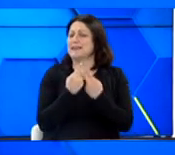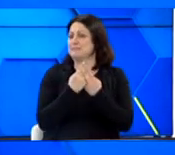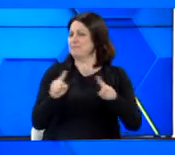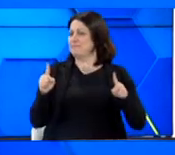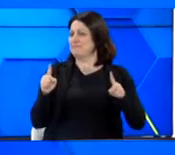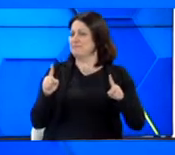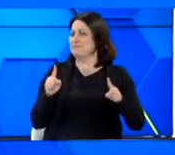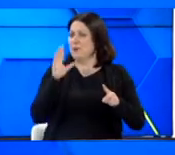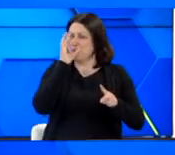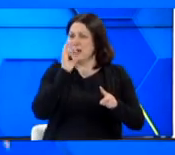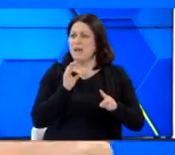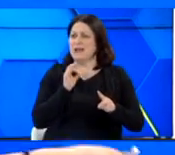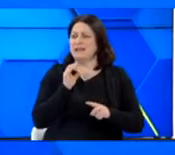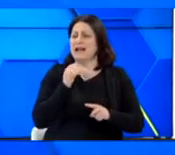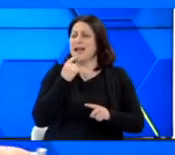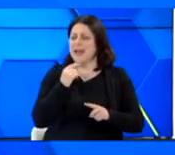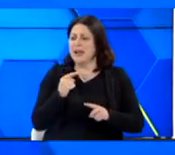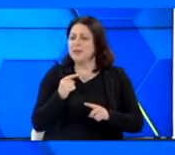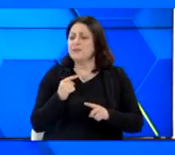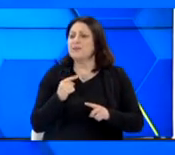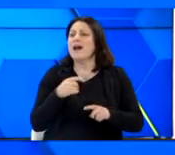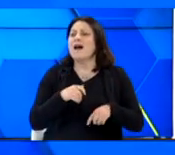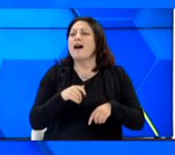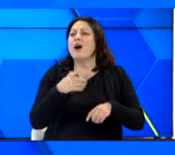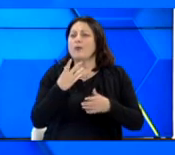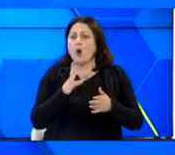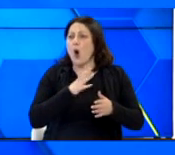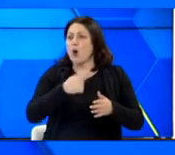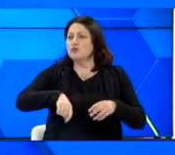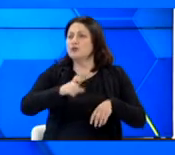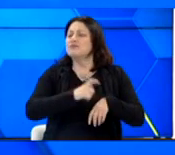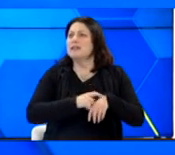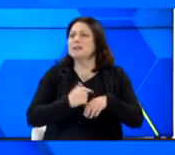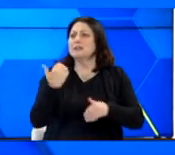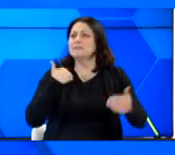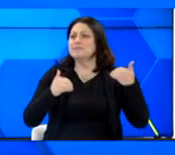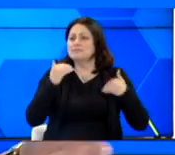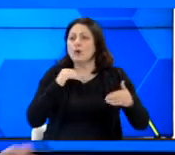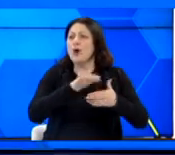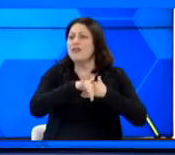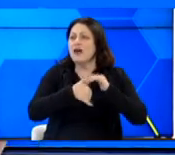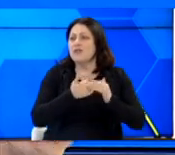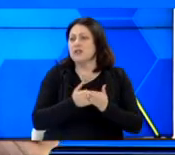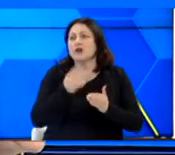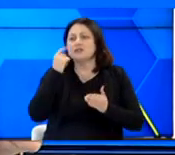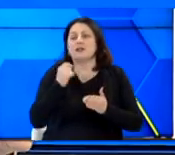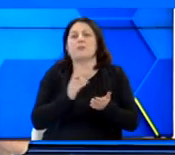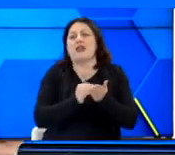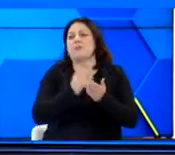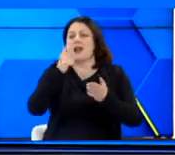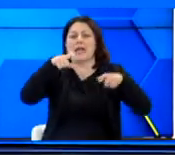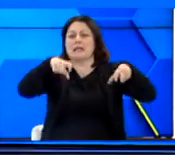πραγματικά έτσι δεχόμαστε και ερωτήματα από τον κόσμο, ο οποίος ενδιαφέρεται πάρα πολύ. Γιατί ξέρετε, σε ένα γήπεδο